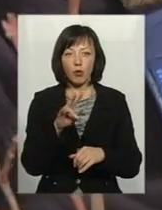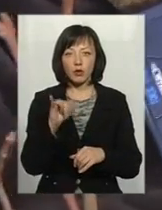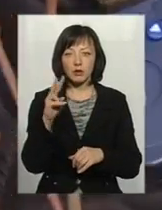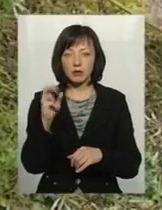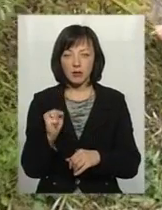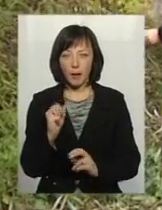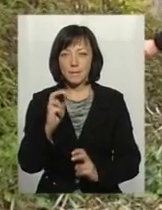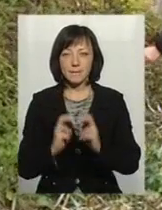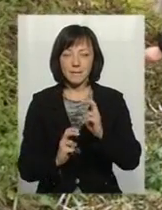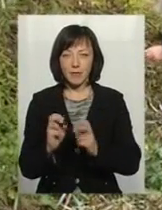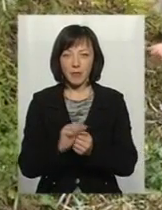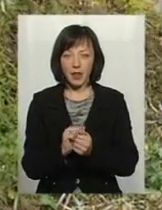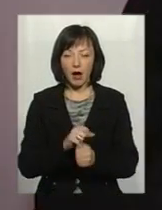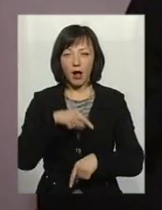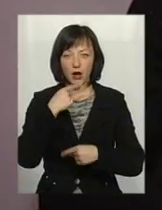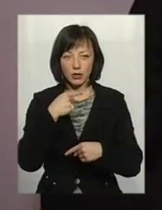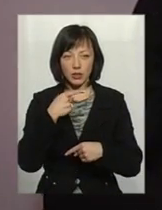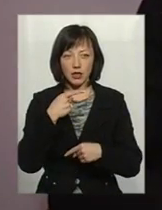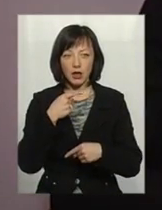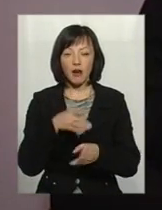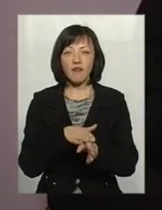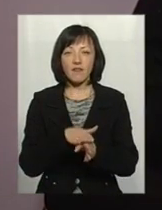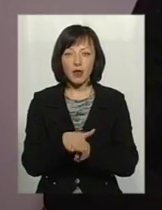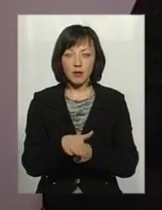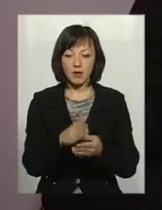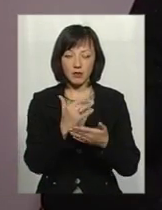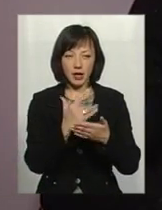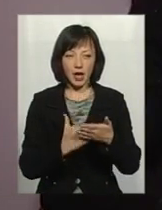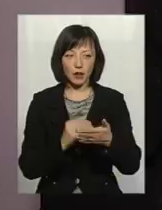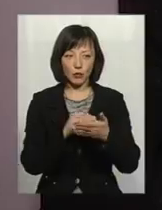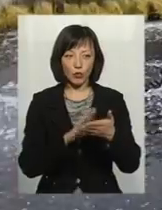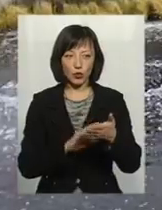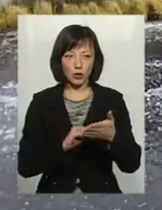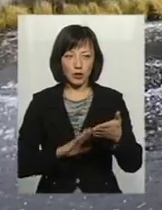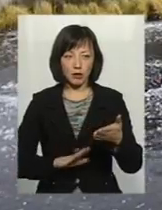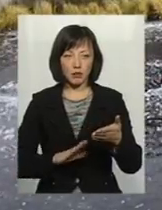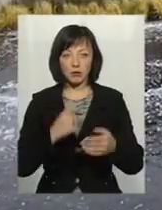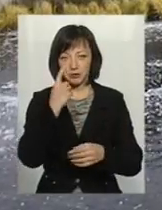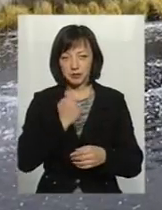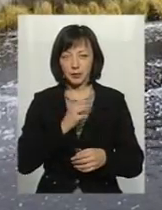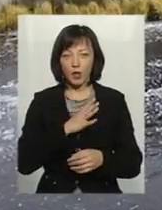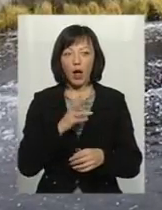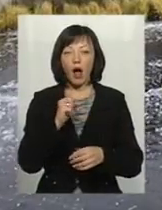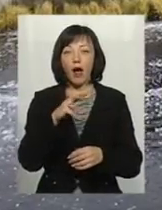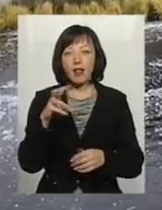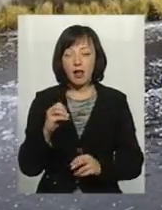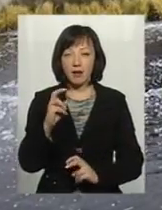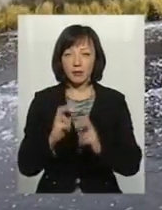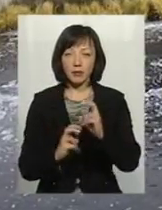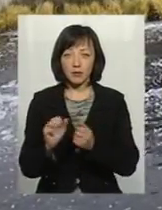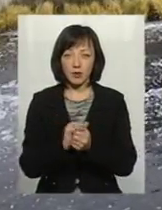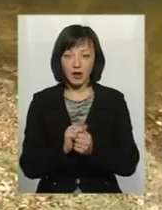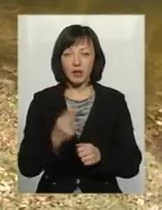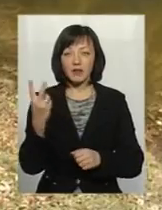картонно-паперовий комбінат запевняє. Виповнені ще ряд пунктів, які нам були підписані. Та попри це, довкола Понянківської паперової